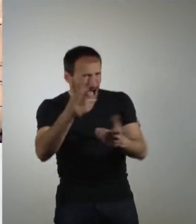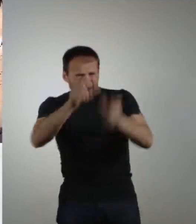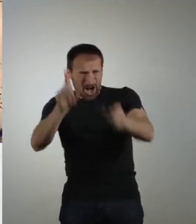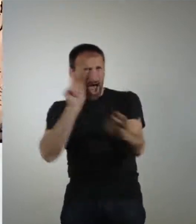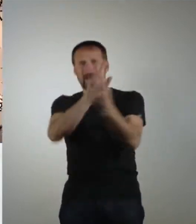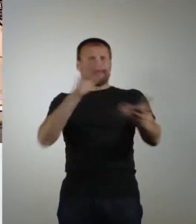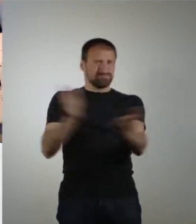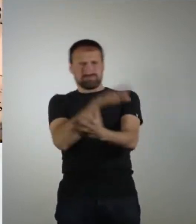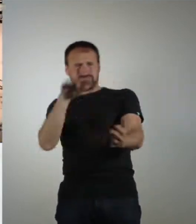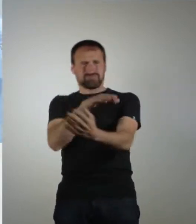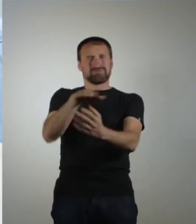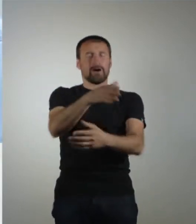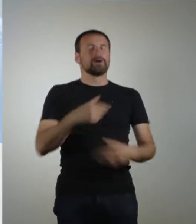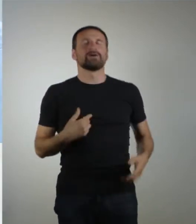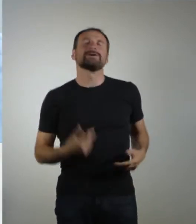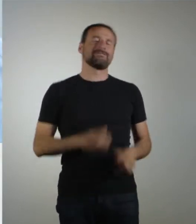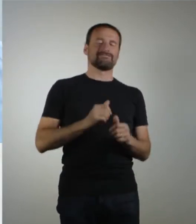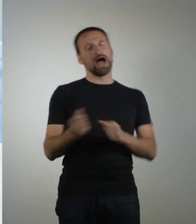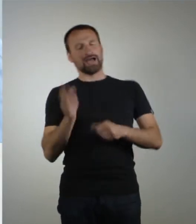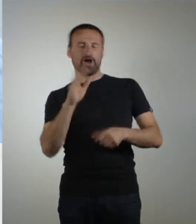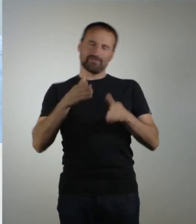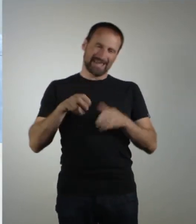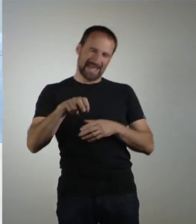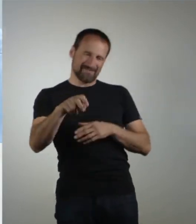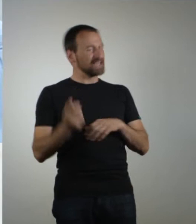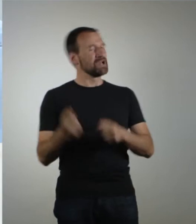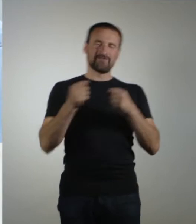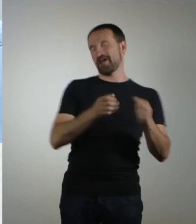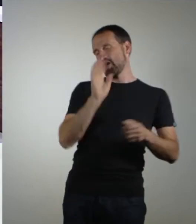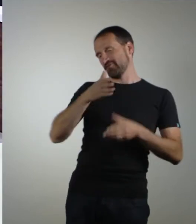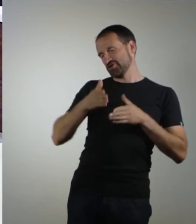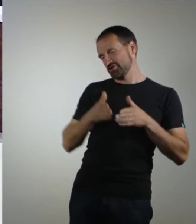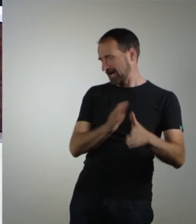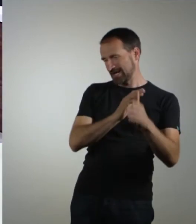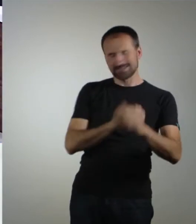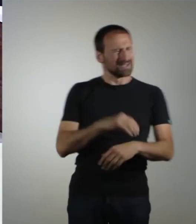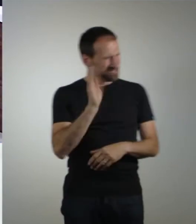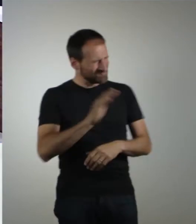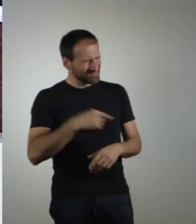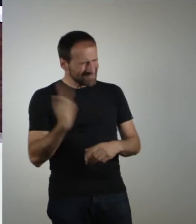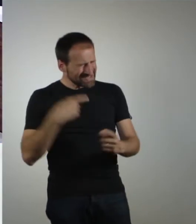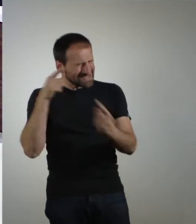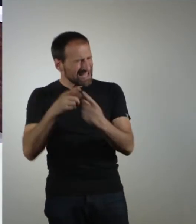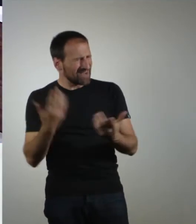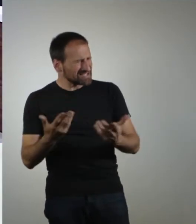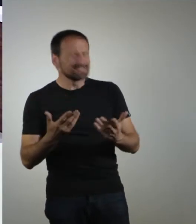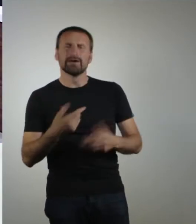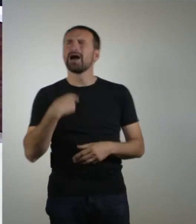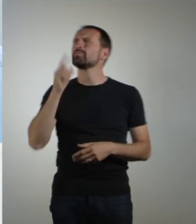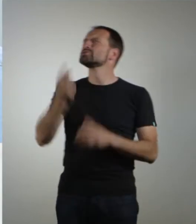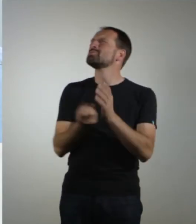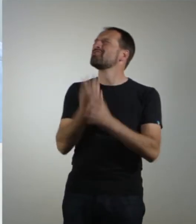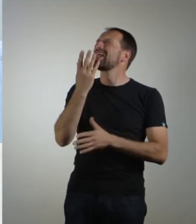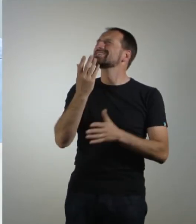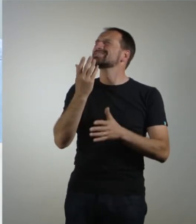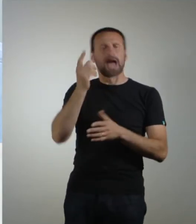Robin, pass auf die Leute auf! Ich war auf dem Gehweg. Lass uns doch mal um die Mission kümmern. Was war unsere Mission nochmal? Wir wollten eine Pflanze besorgen.